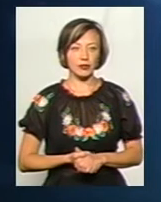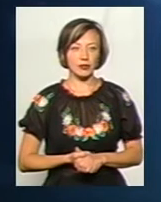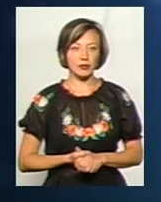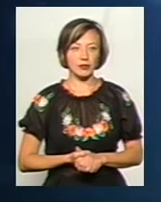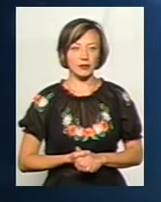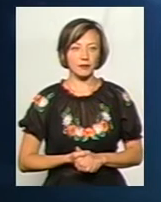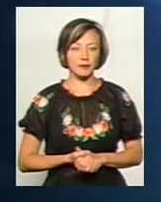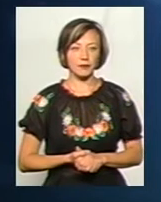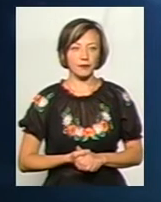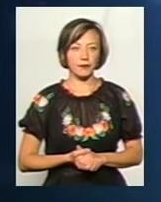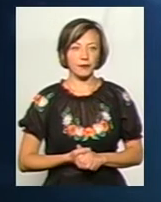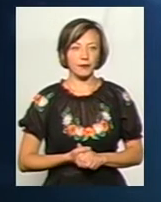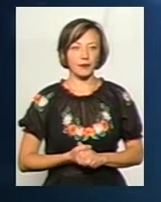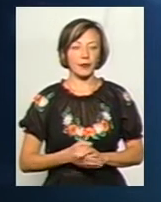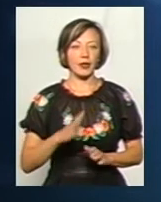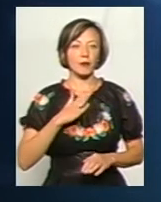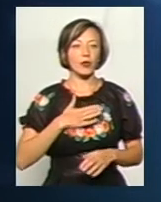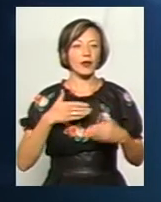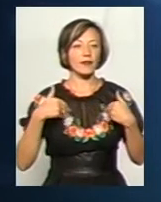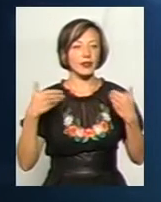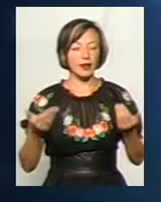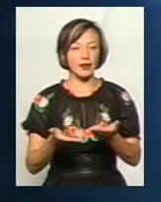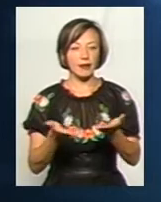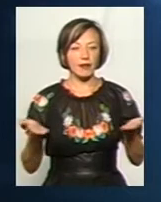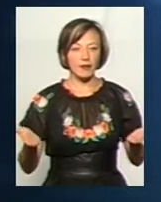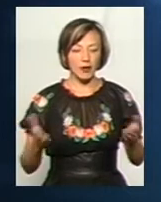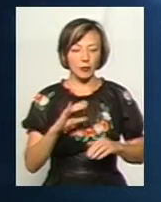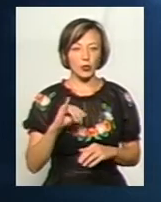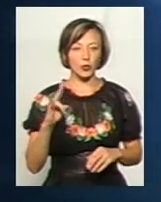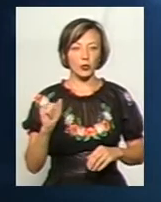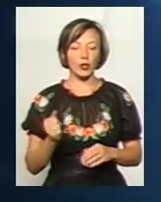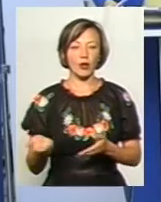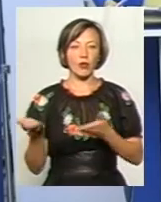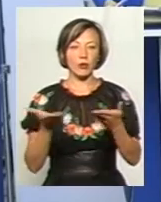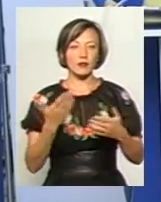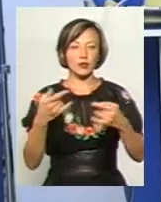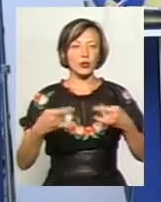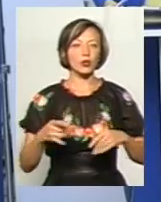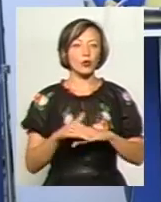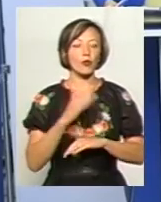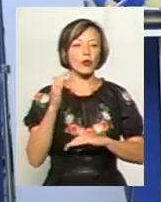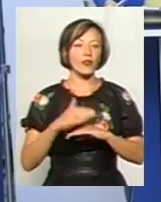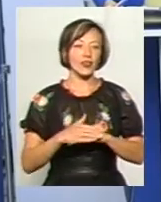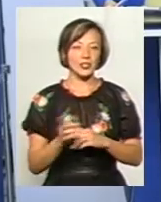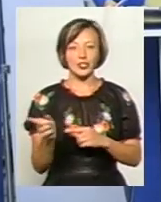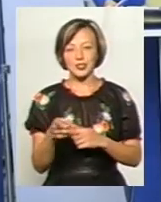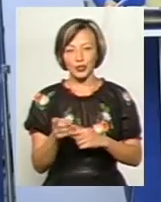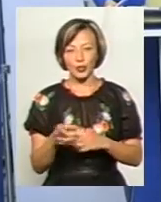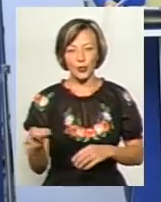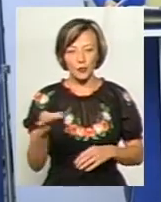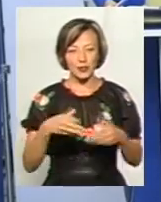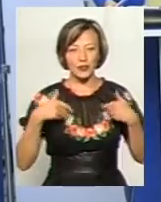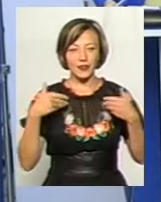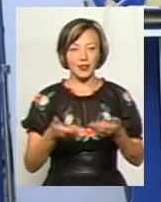Мої вітання вам, Юно, і гостям вашої студії. Кажемо, доброго вечора з Тернопільщини. І